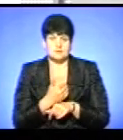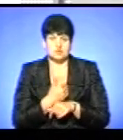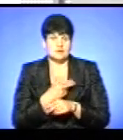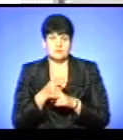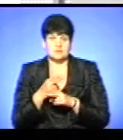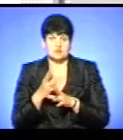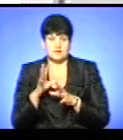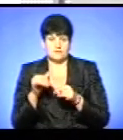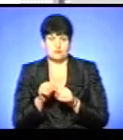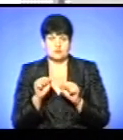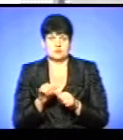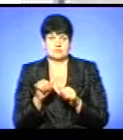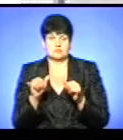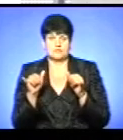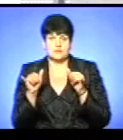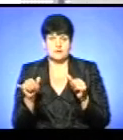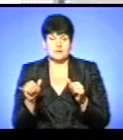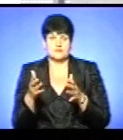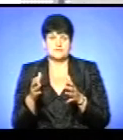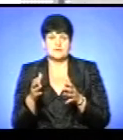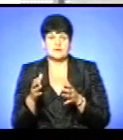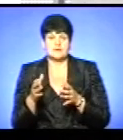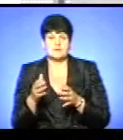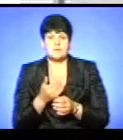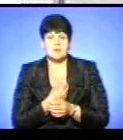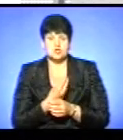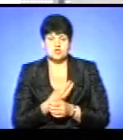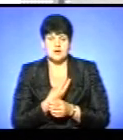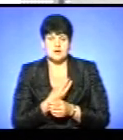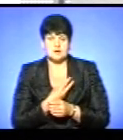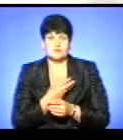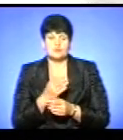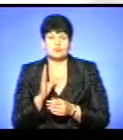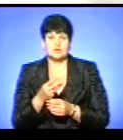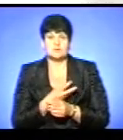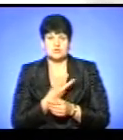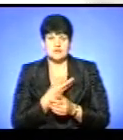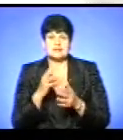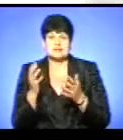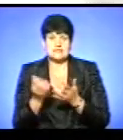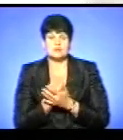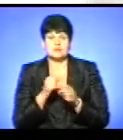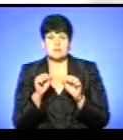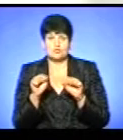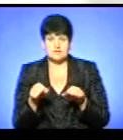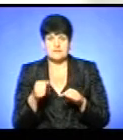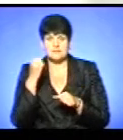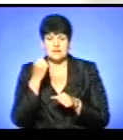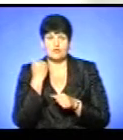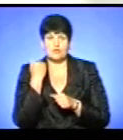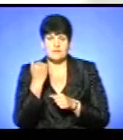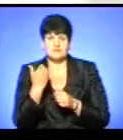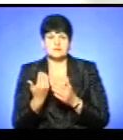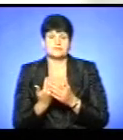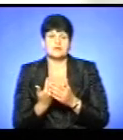заважали. І все можна і гори звернути. І співпрацювати і з владою, з усіма підприємцями. Якщо буде бажання, знайдуться можливості. Так точно. Я вам дякую за ефір.